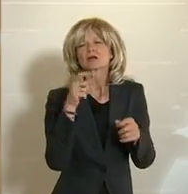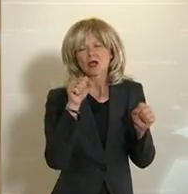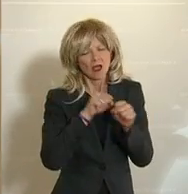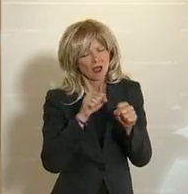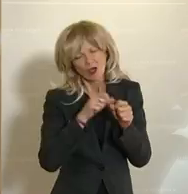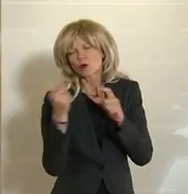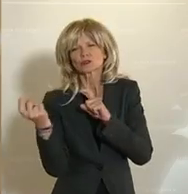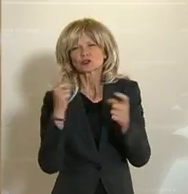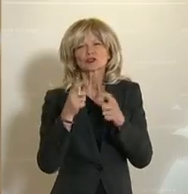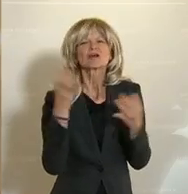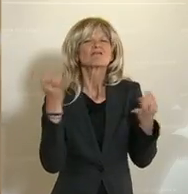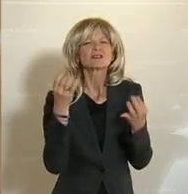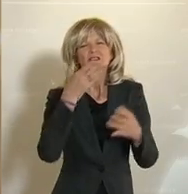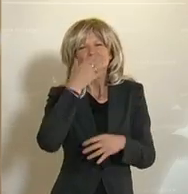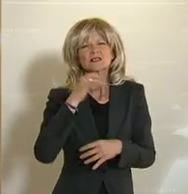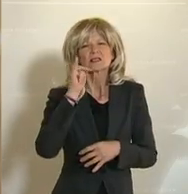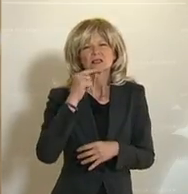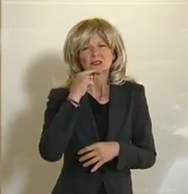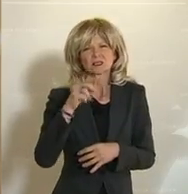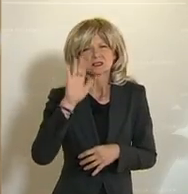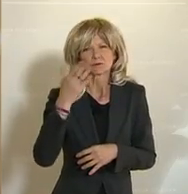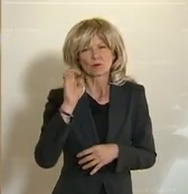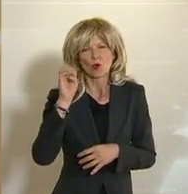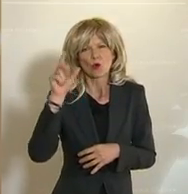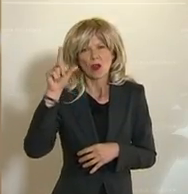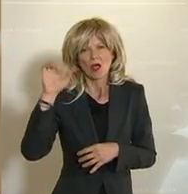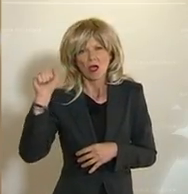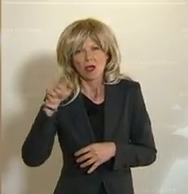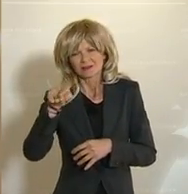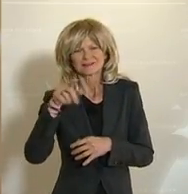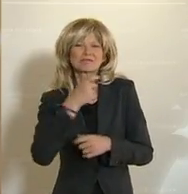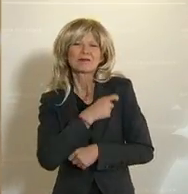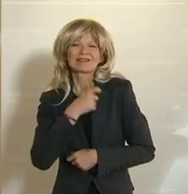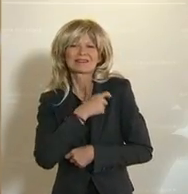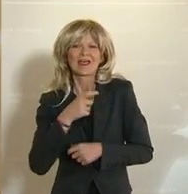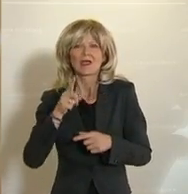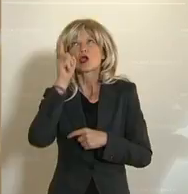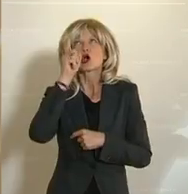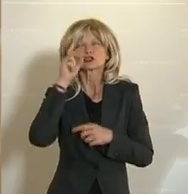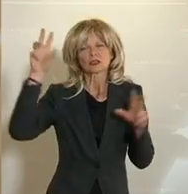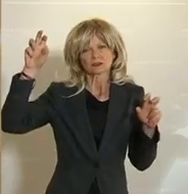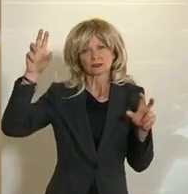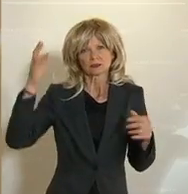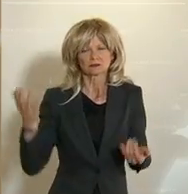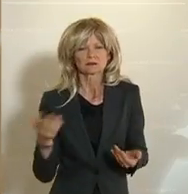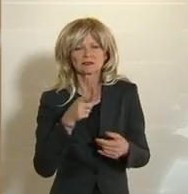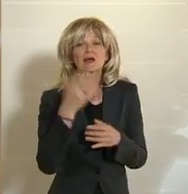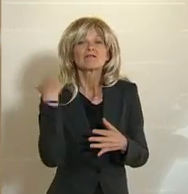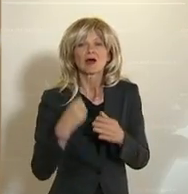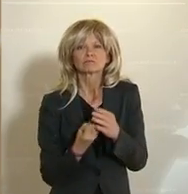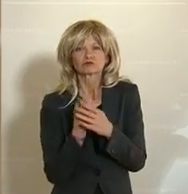Da geht es um die Hispola, die Partei Gottes, wie sie sich nennt, entstanden 1982